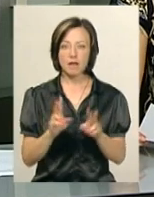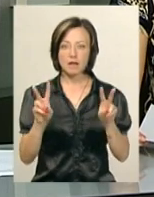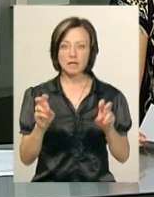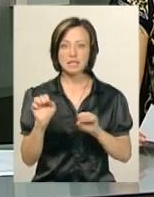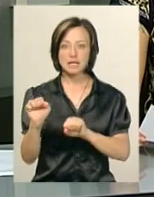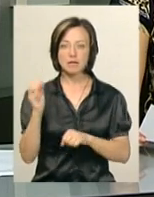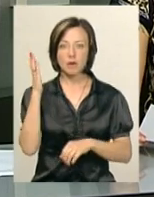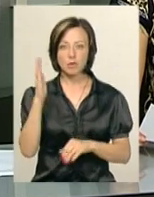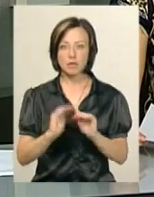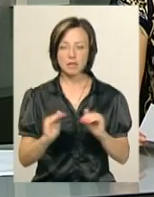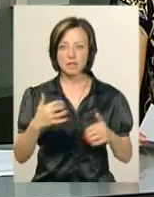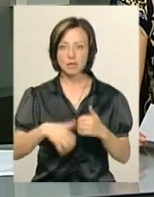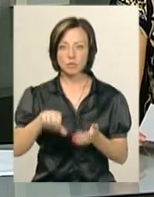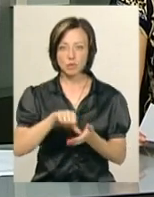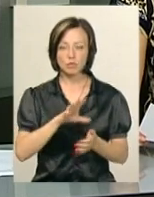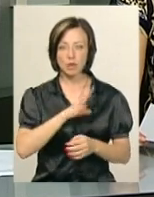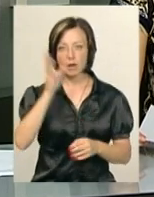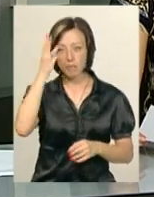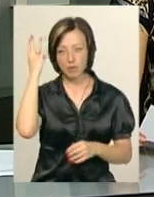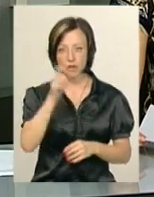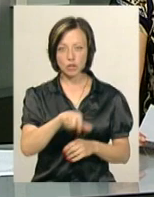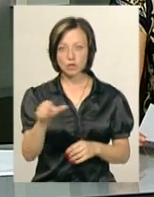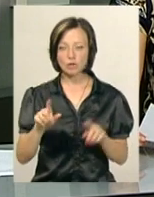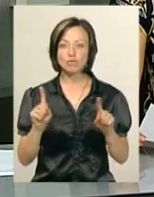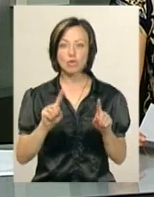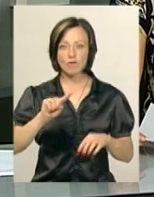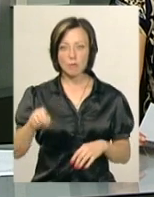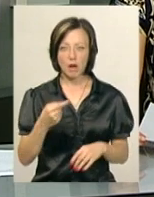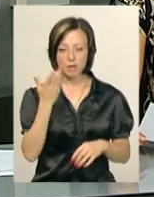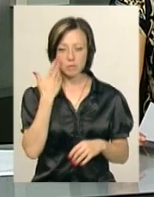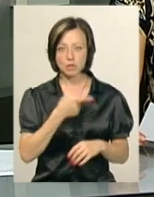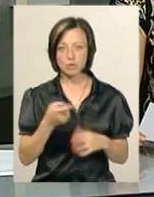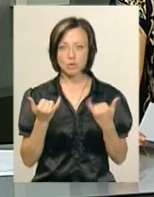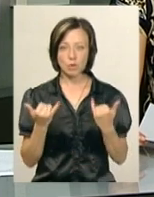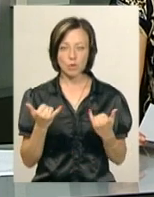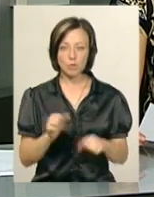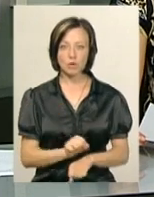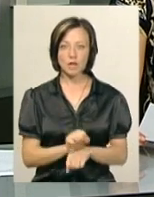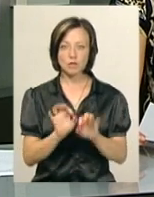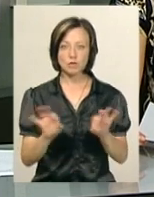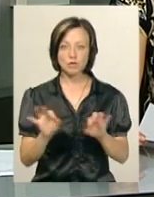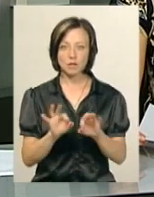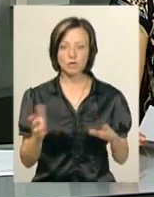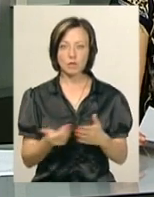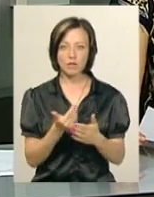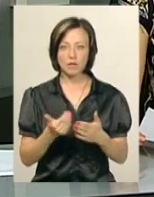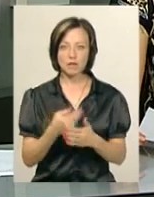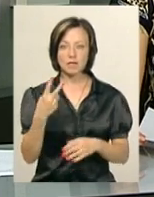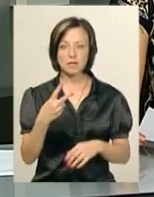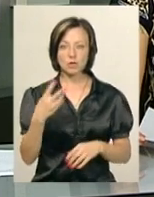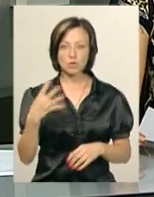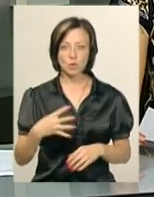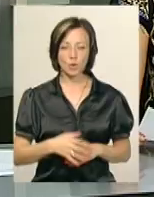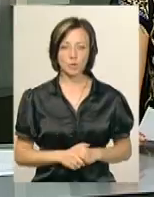майбутні дітей». Серед її учасників були і хмельничани. Чого вимагали під час сьогоднішнього протесту, розповімо у випуску новин у 20